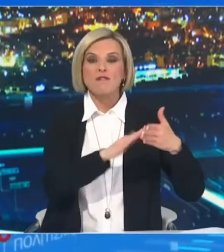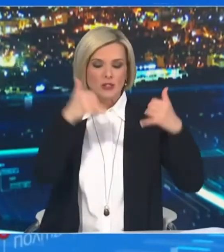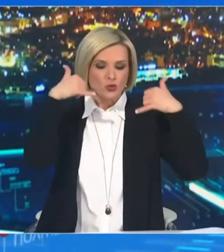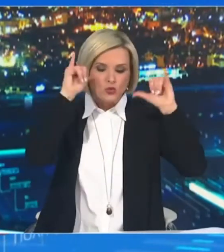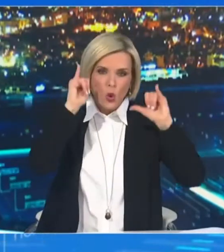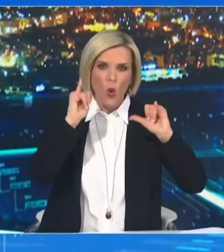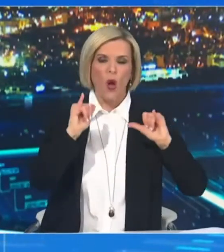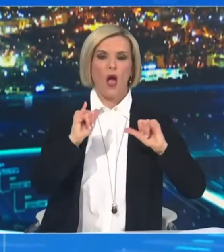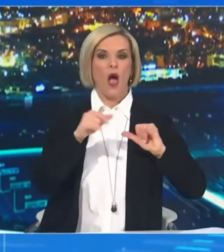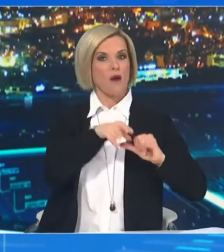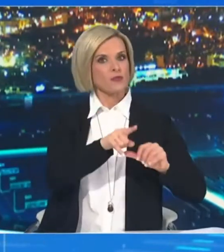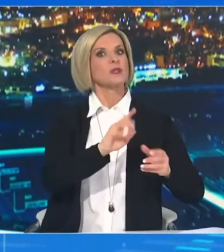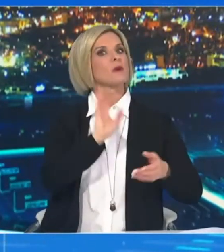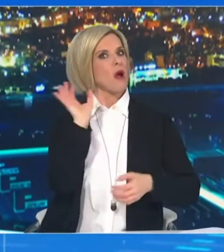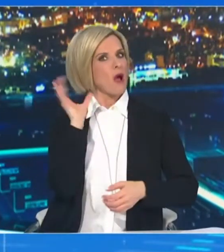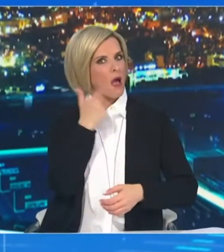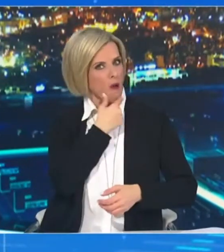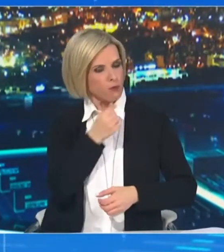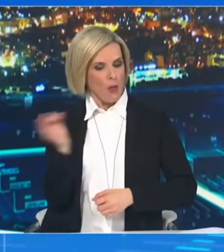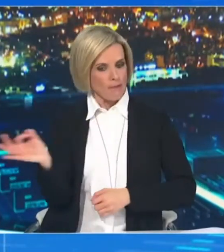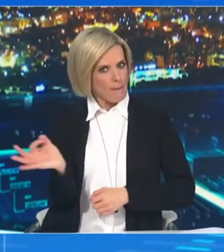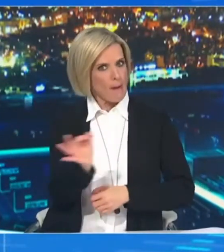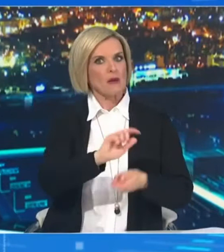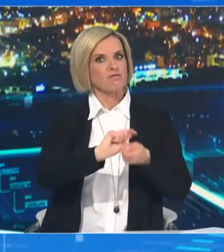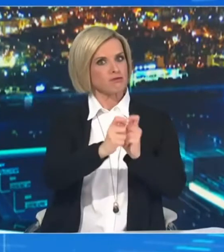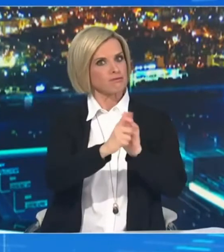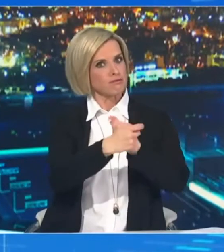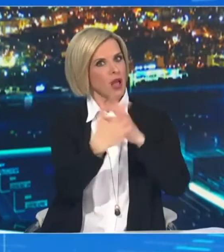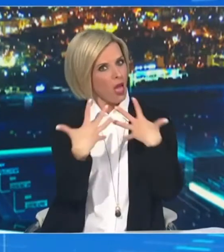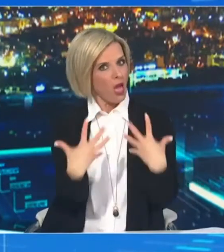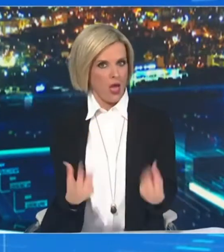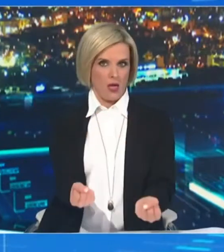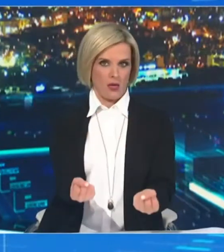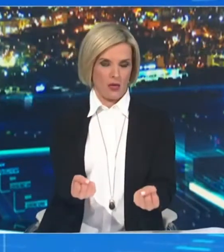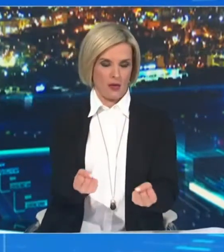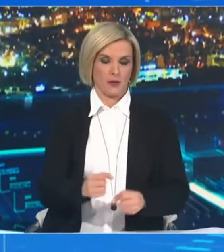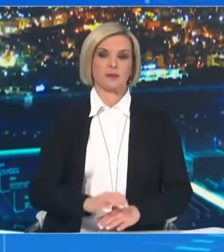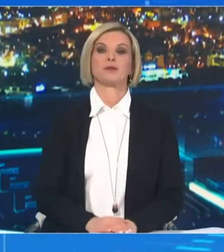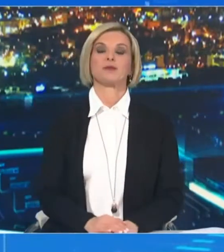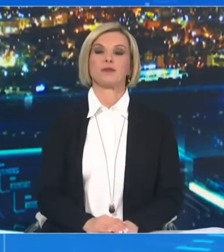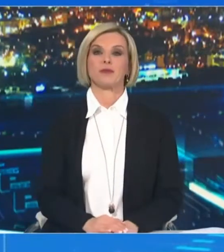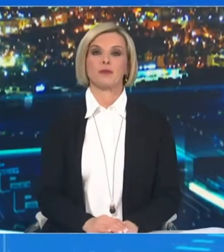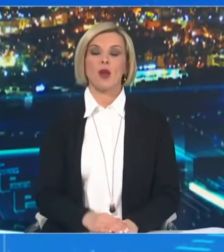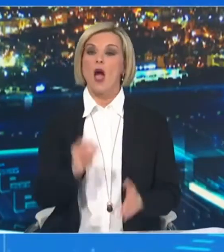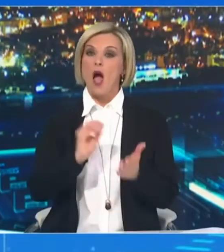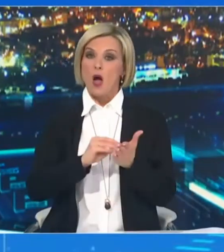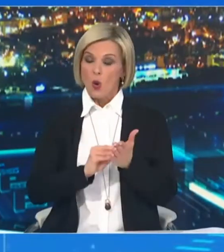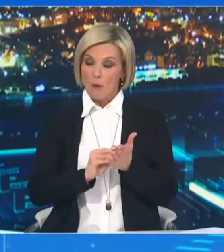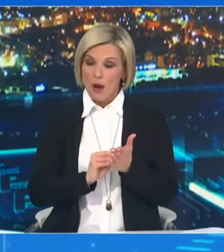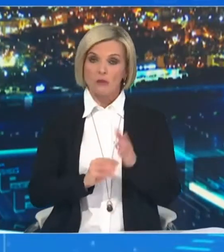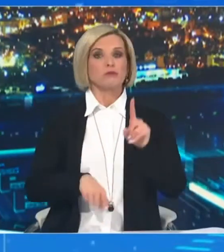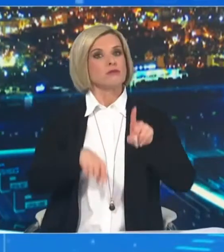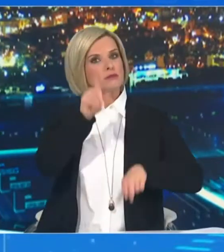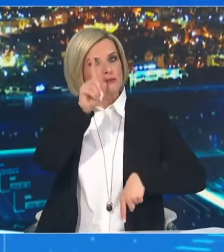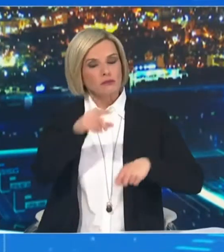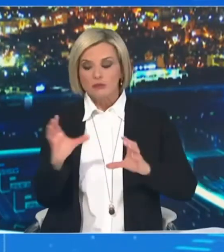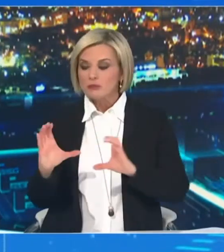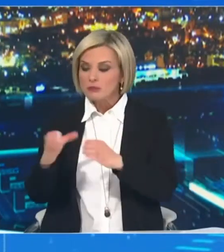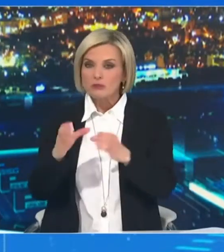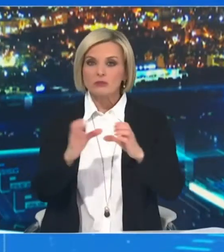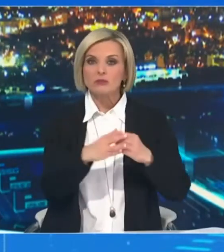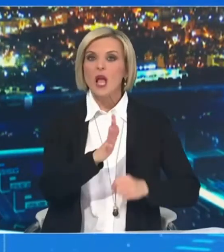μπορεί να φέρουν μεταλλαγμένα στελέχη του ιού. Και τελευταίο άτομα, λίγα, σημαντικά, για τη